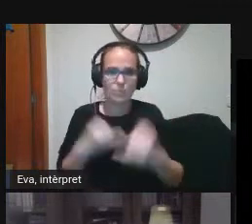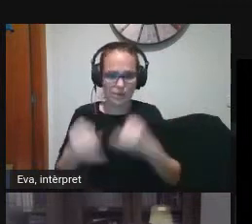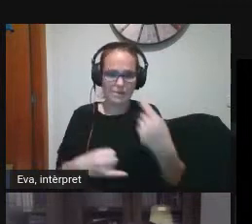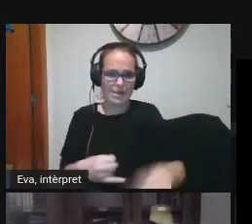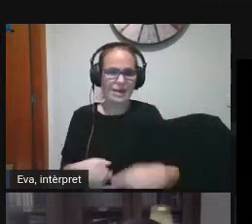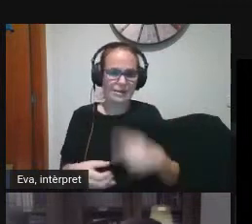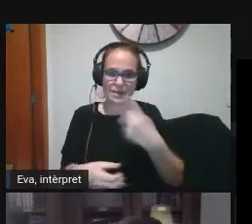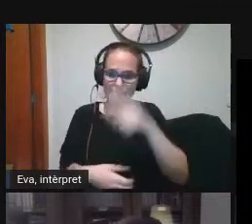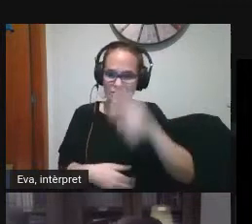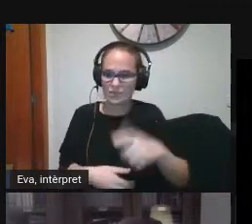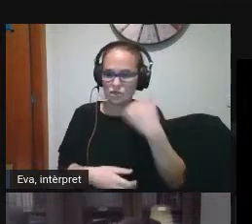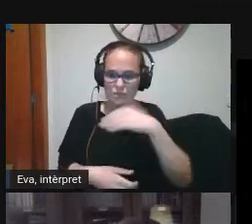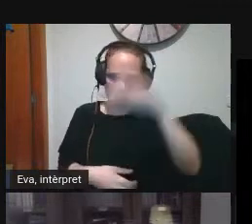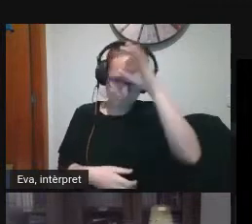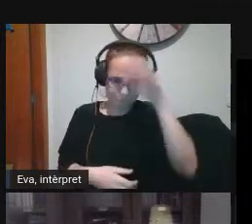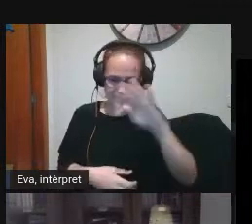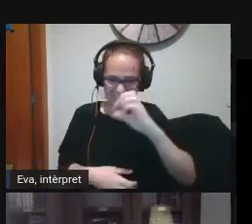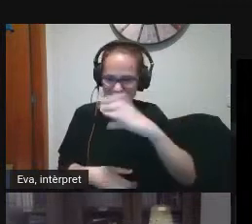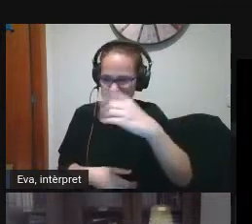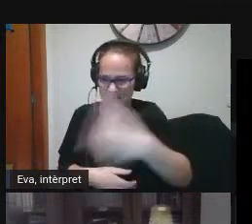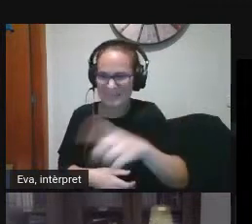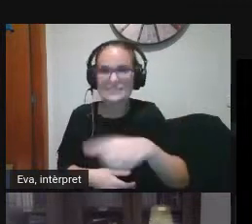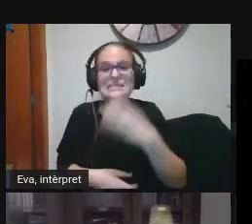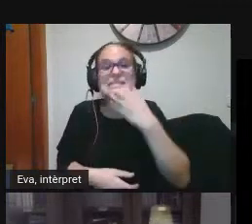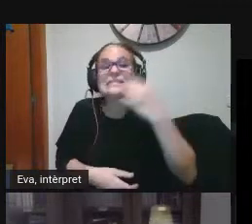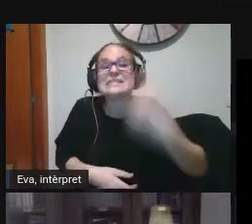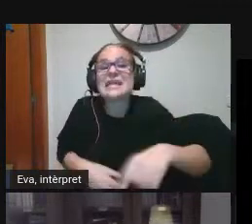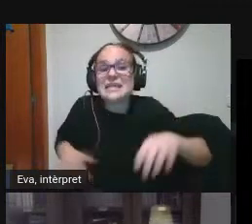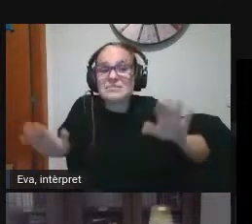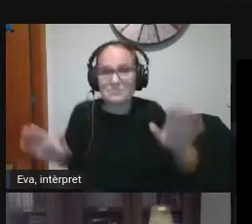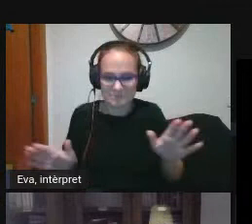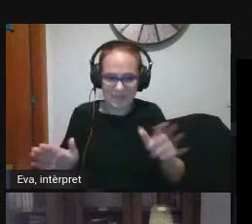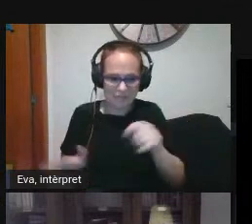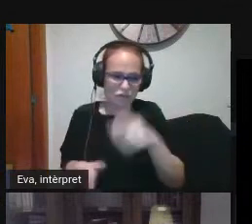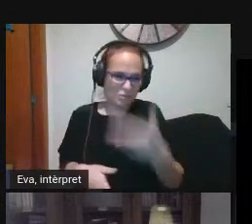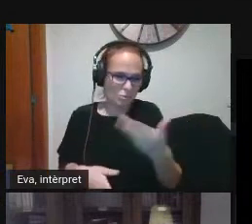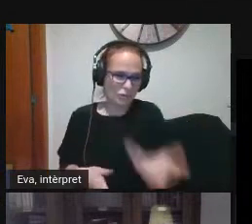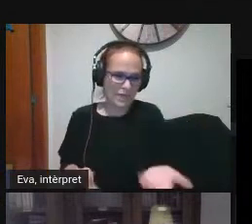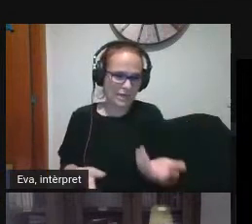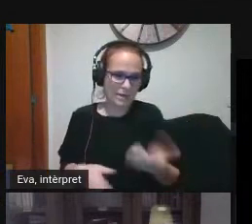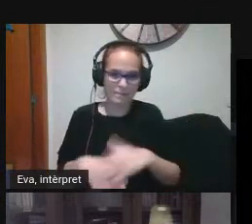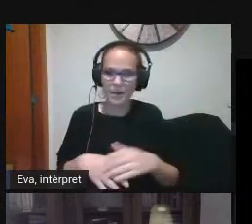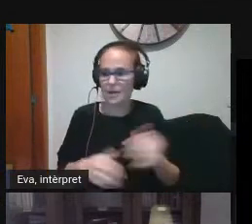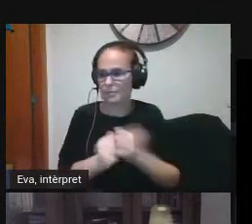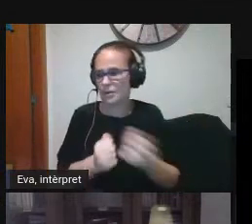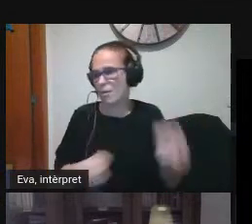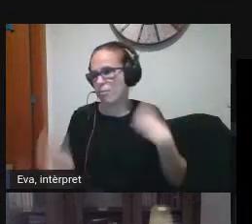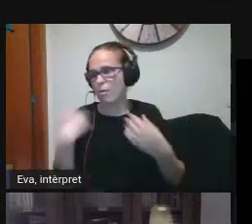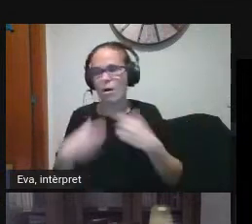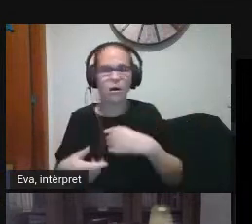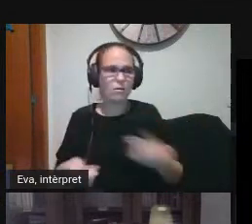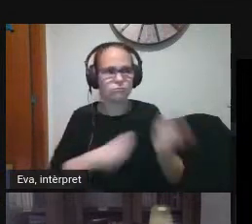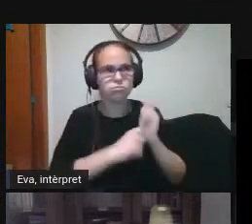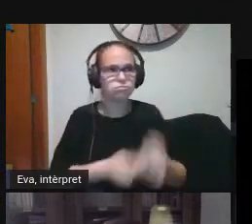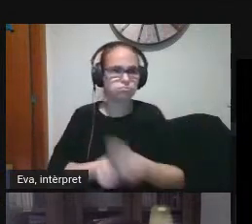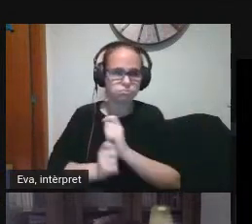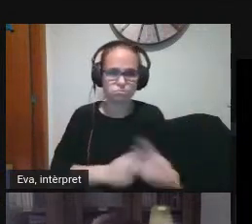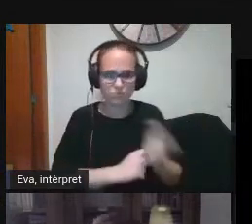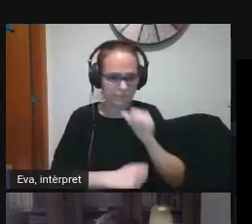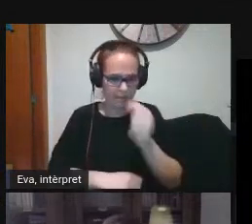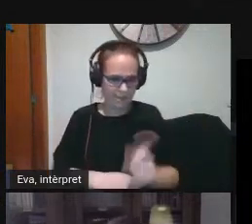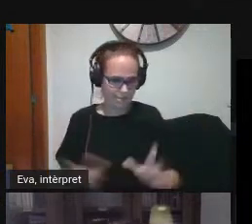hi ha gent que no sap ni que tenim un Platac si és que el tenim per tant aquestes coses és important no per tirar-nos pedres no per començar a passellar que no cal